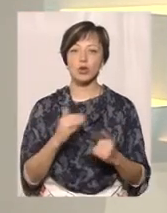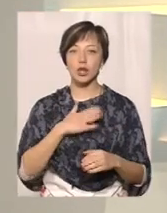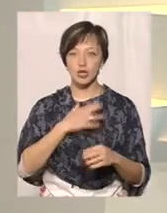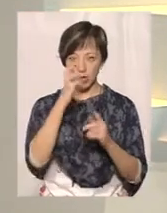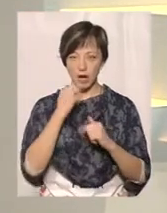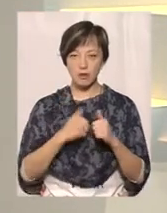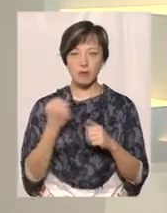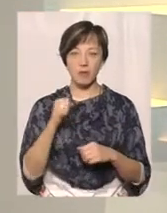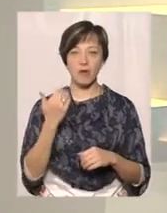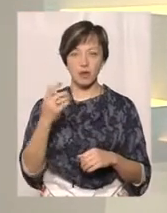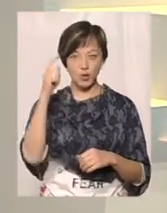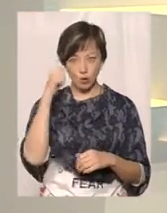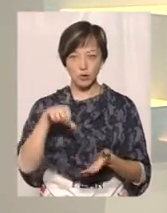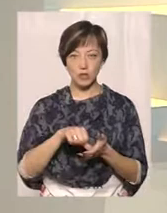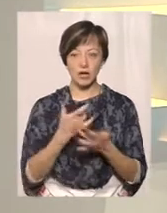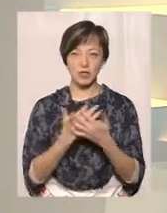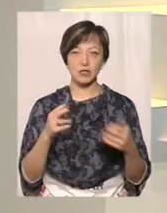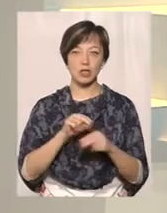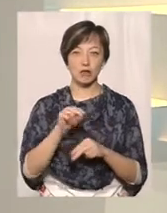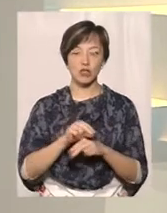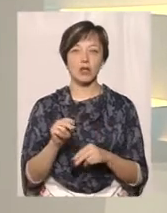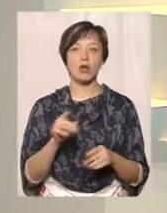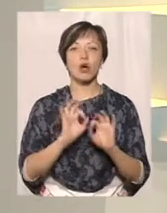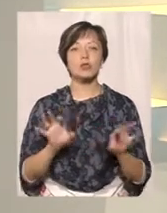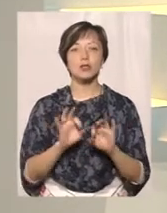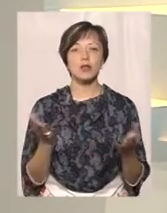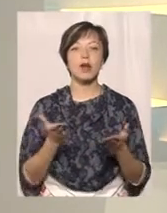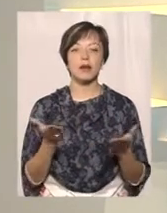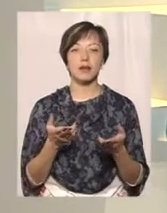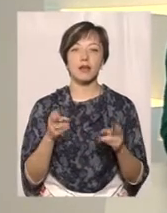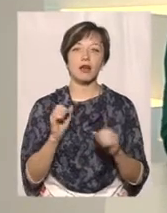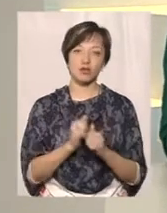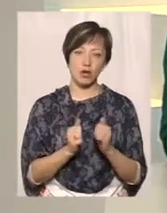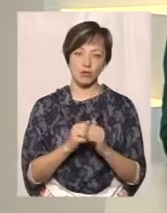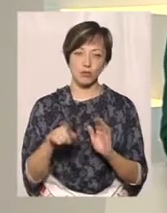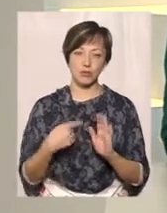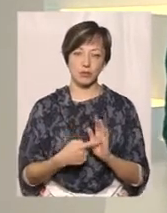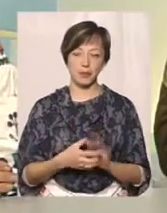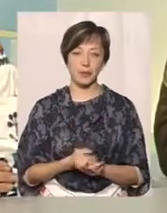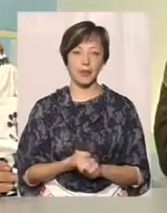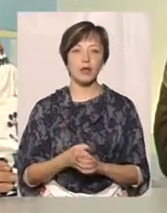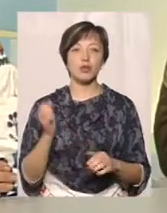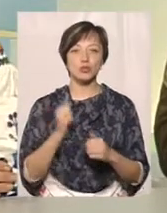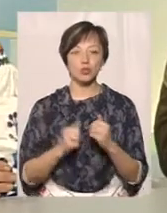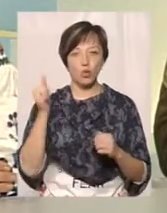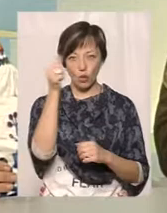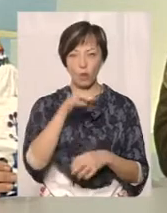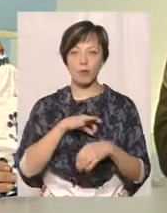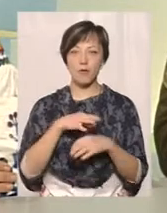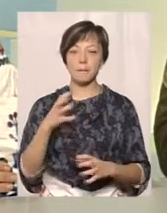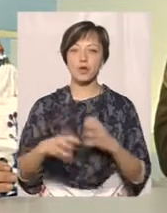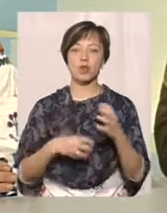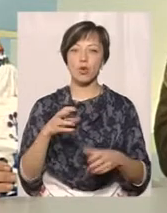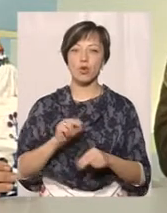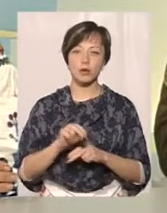перемогла, ваші ж хлопці ще беруть участь у різних навчаннях. Розкажи, будь ласка, в яких іде і як часто? Щороку проводяться міжнародні